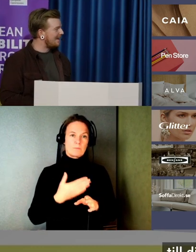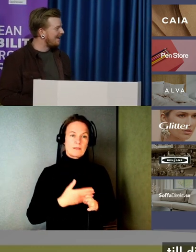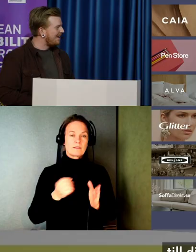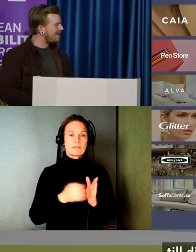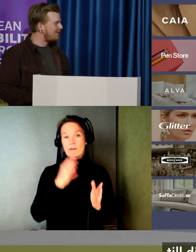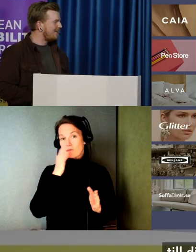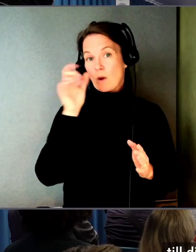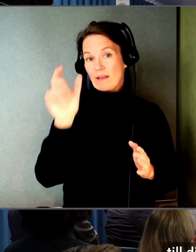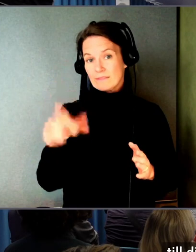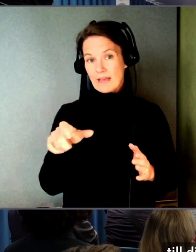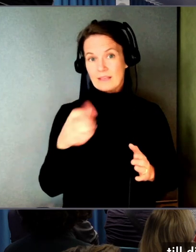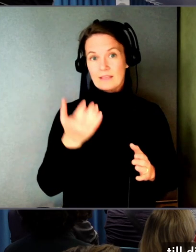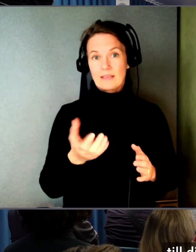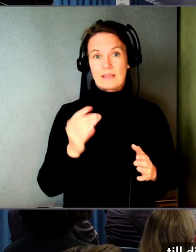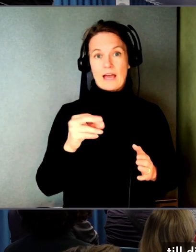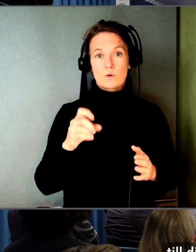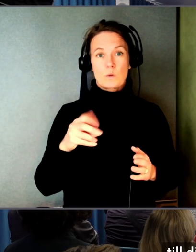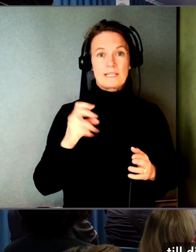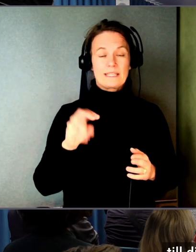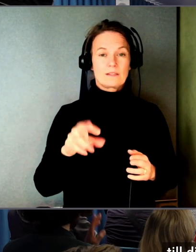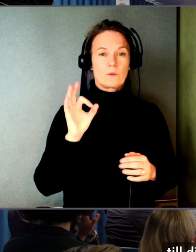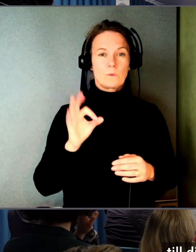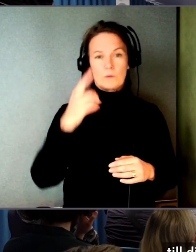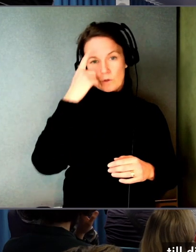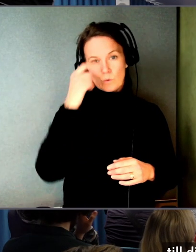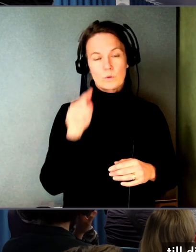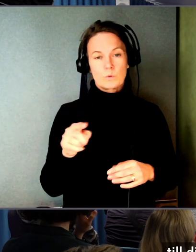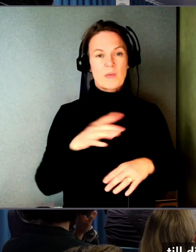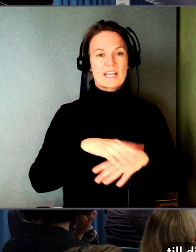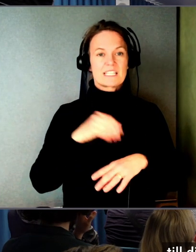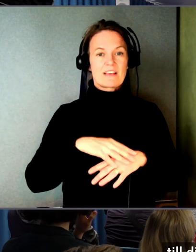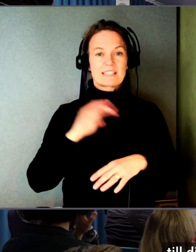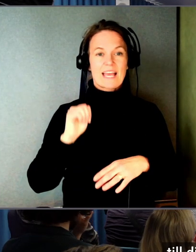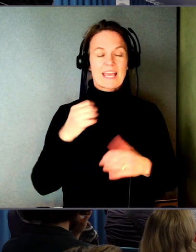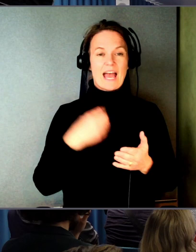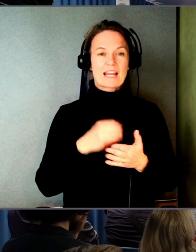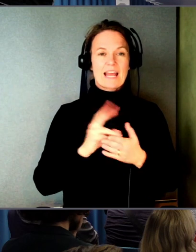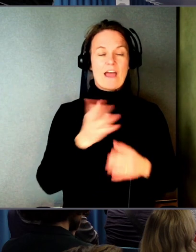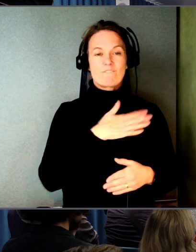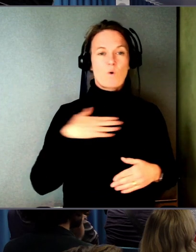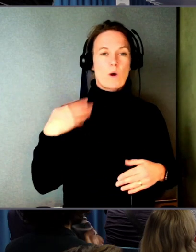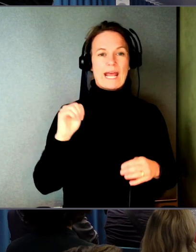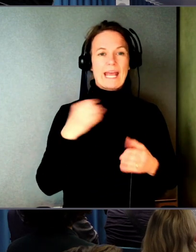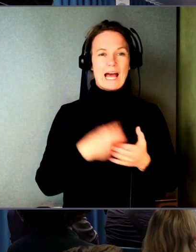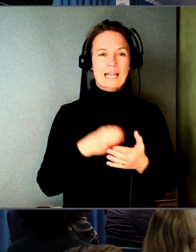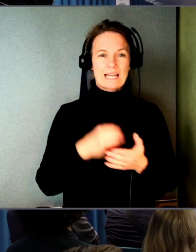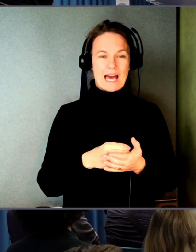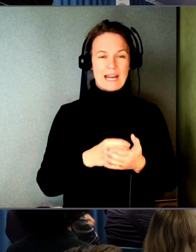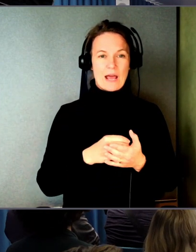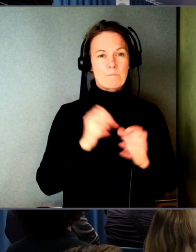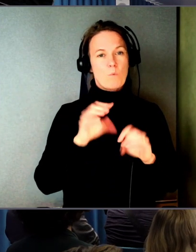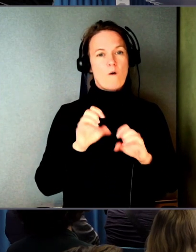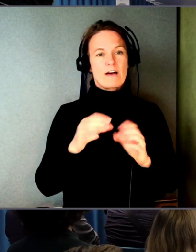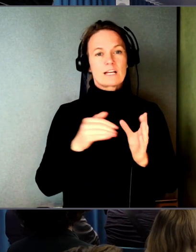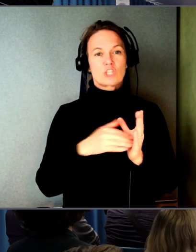frågan till dig, Caroline. Hur tror du att svenska e-handlare eller våra e-handlare kommer att påverkas av